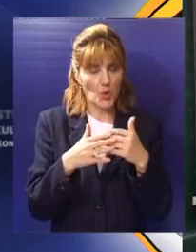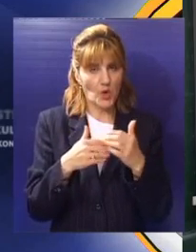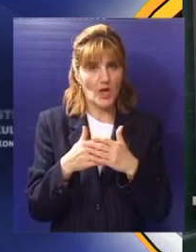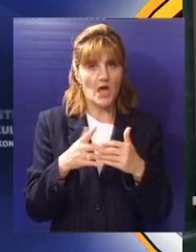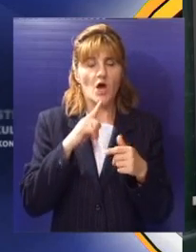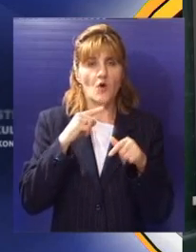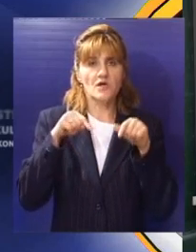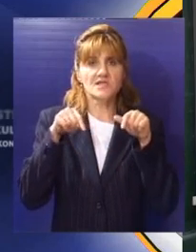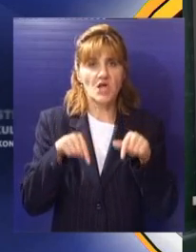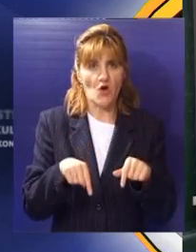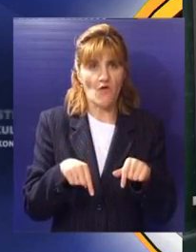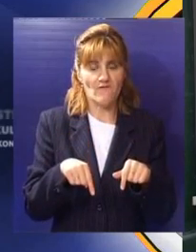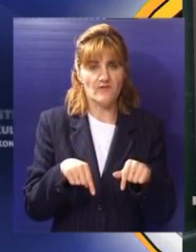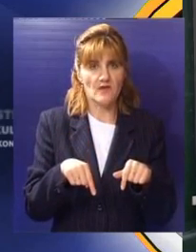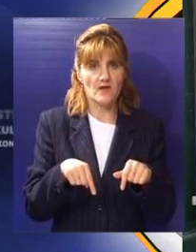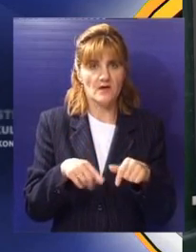struke koje se ovde